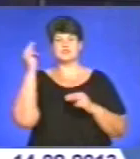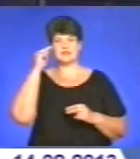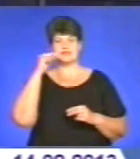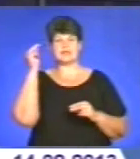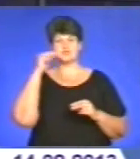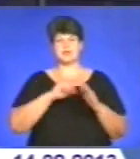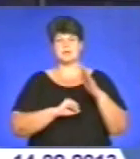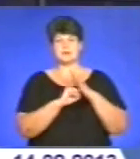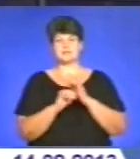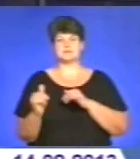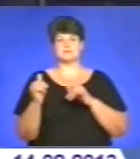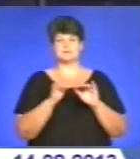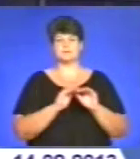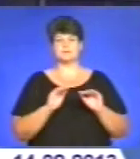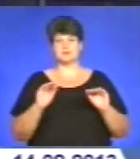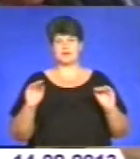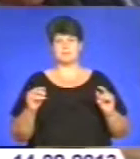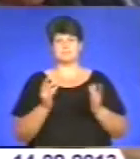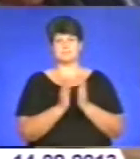забезпечення учнів-підручниками.